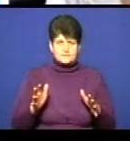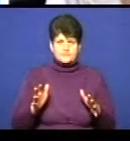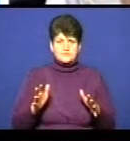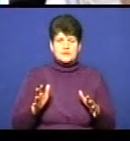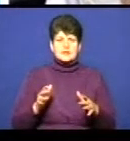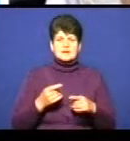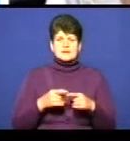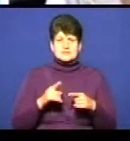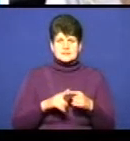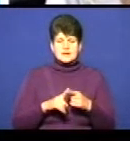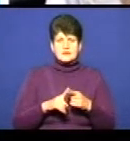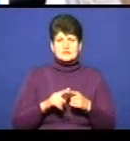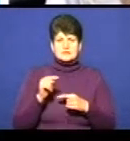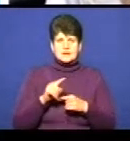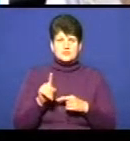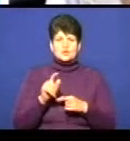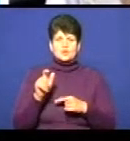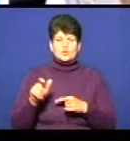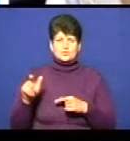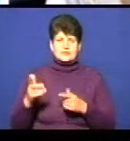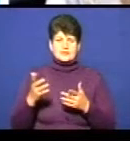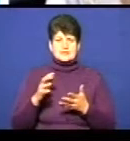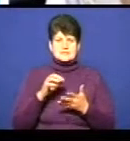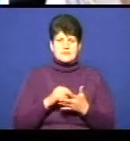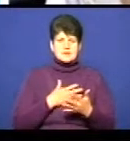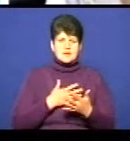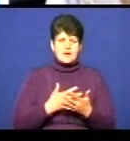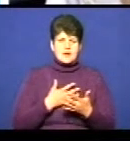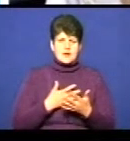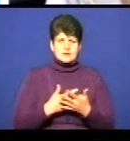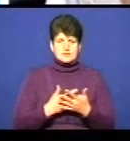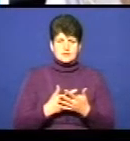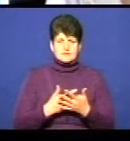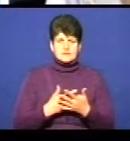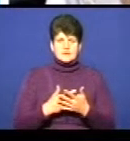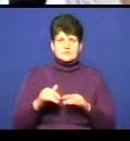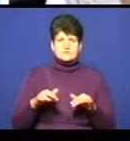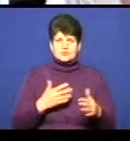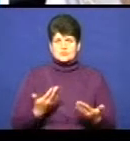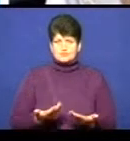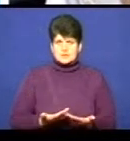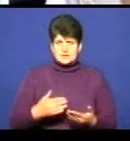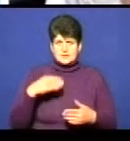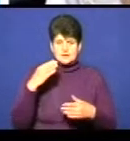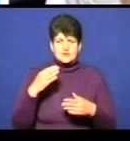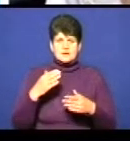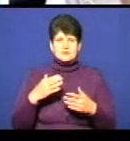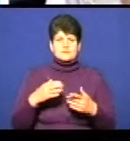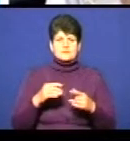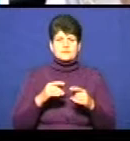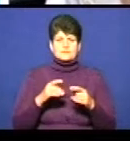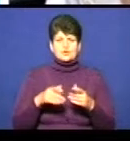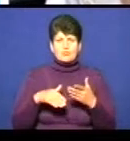хвилі – це те, що люди, які займаються активним, будуть тільки активний спосіб життя, дають про власне здоров'я,